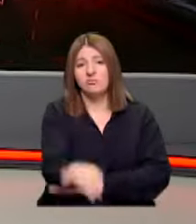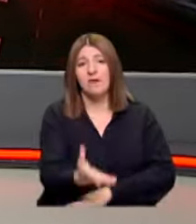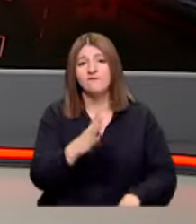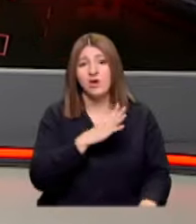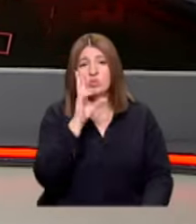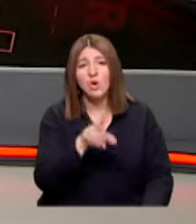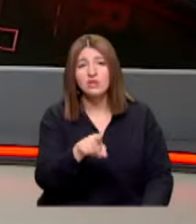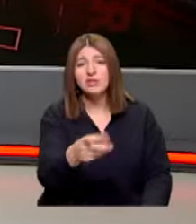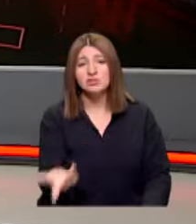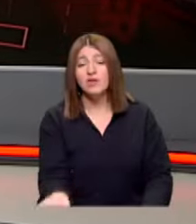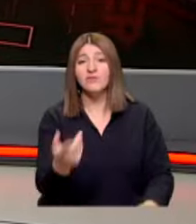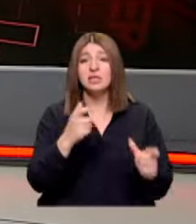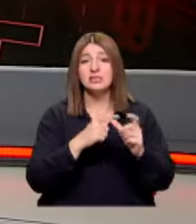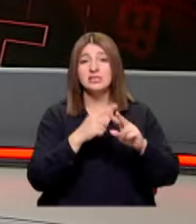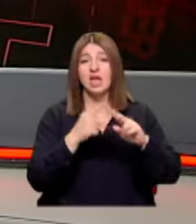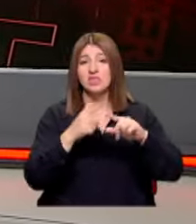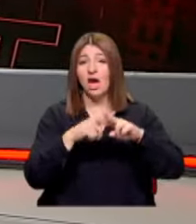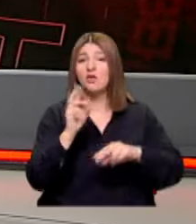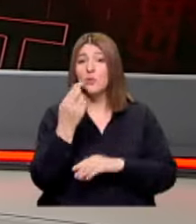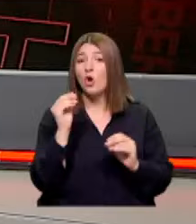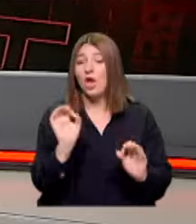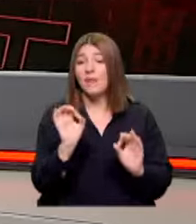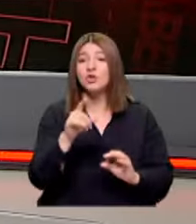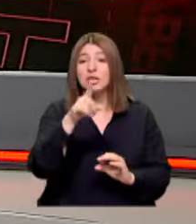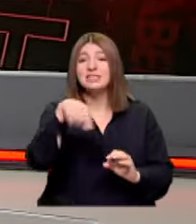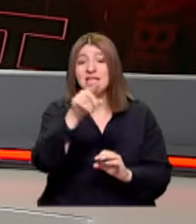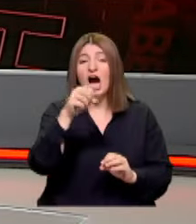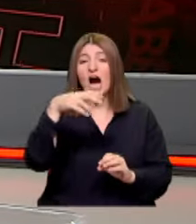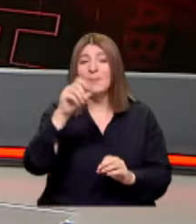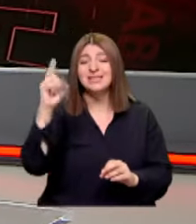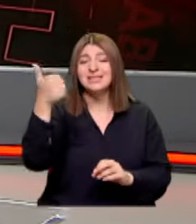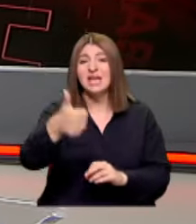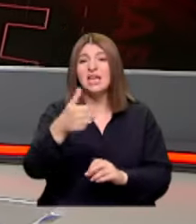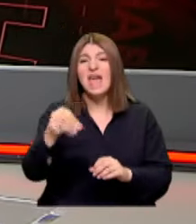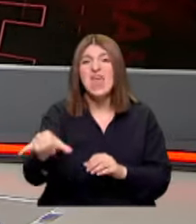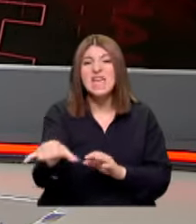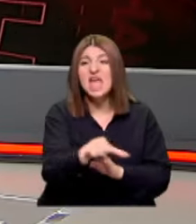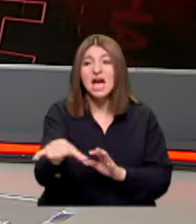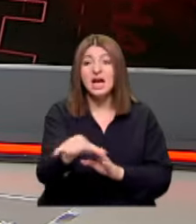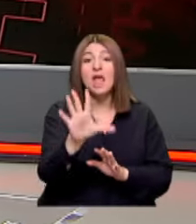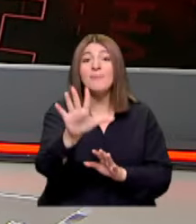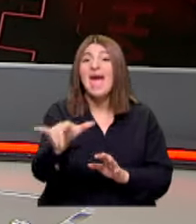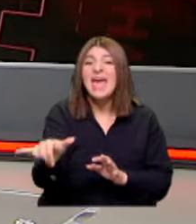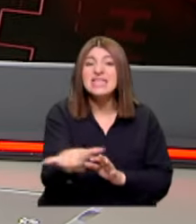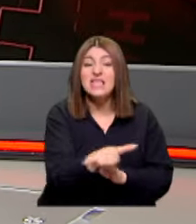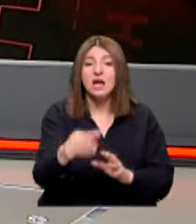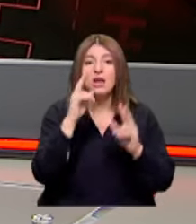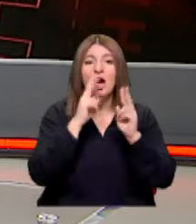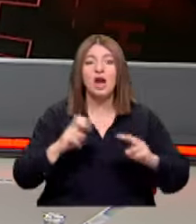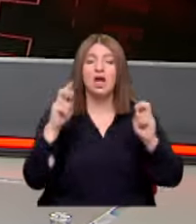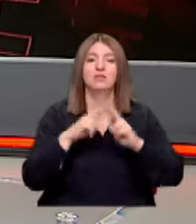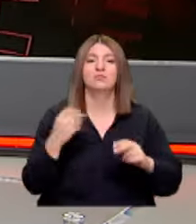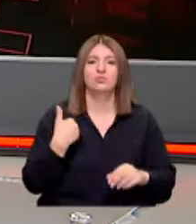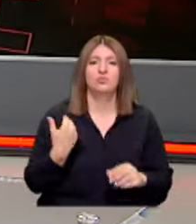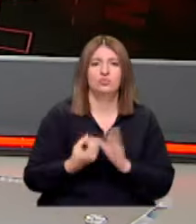görürsünüz ki SETA raporu önemli çünkü size AK Parti iktidarına en yakın ama en yakın araştırma